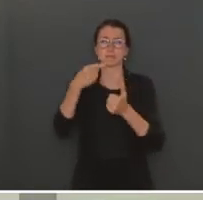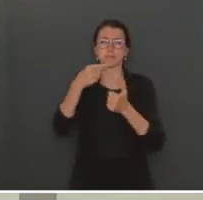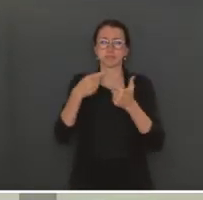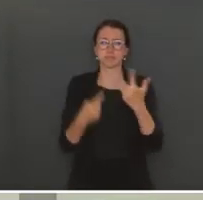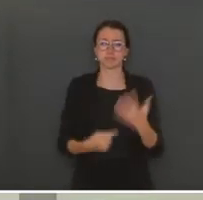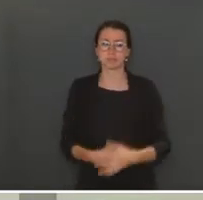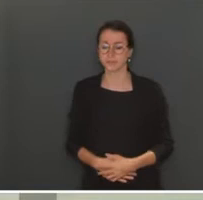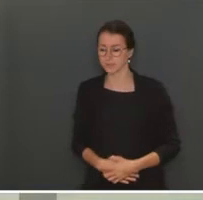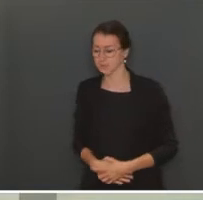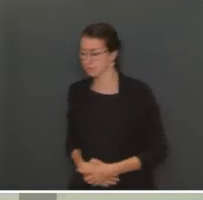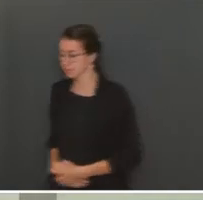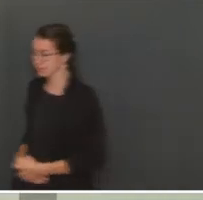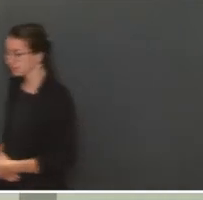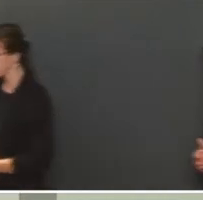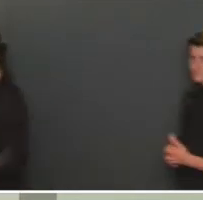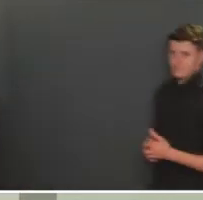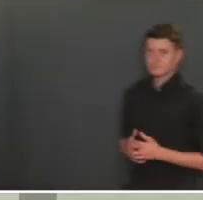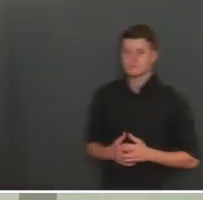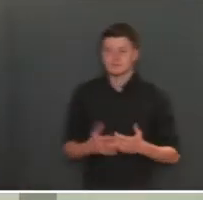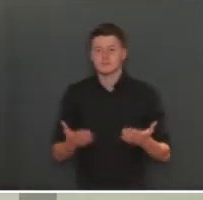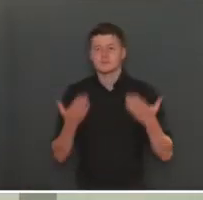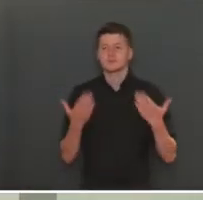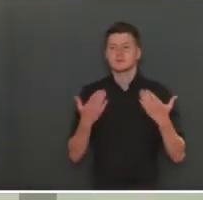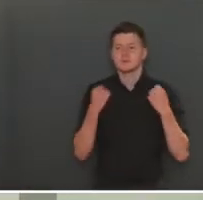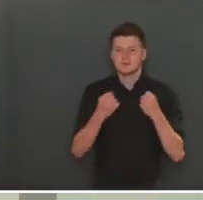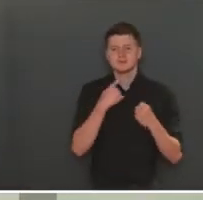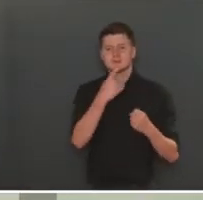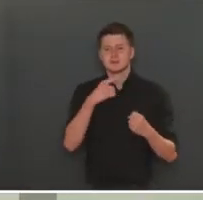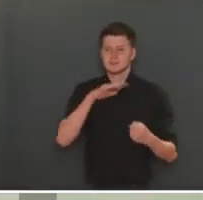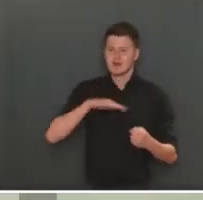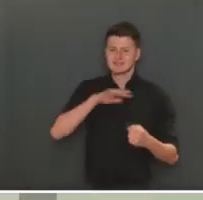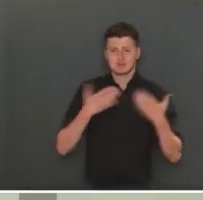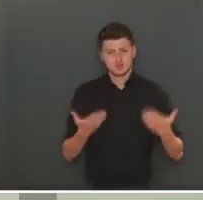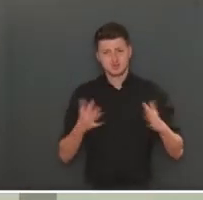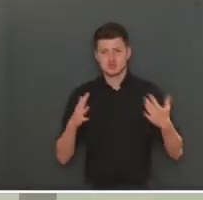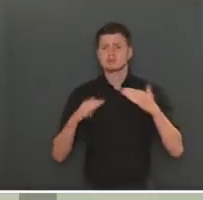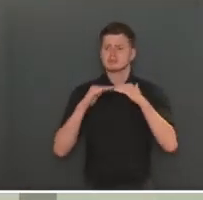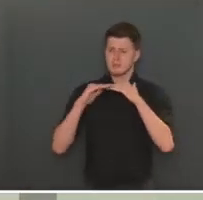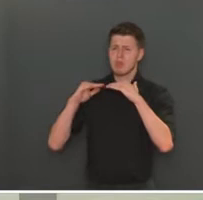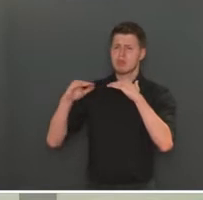Aujourd'hui, nous pouvons parler d'une tendance, une tendance à la stabilisation.